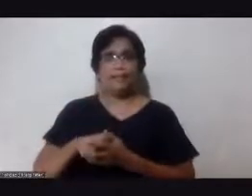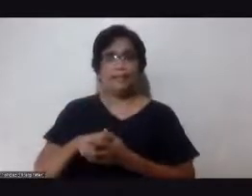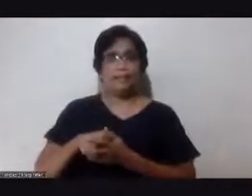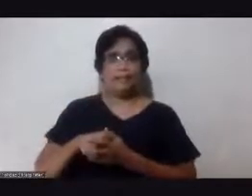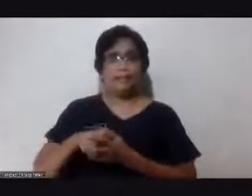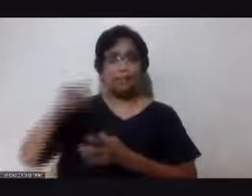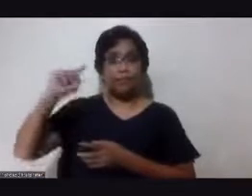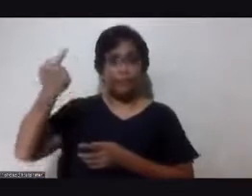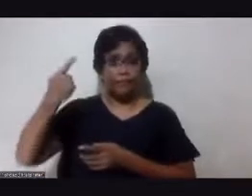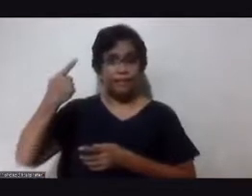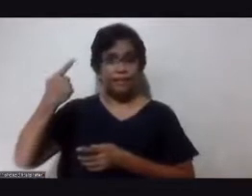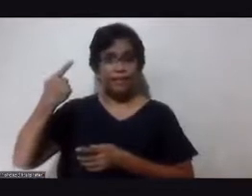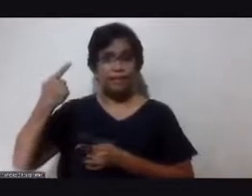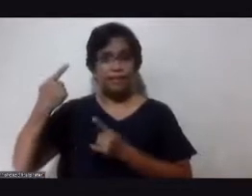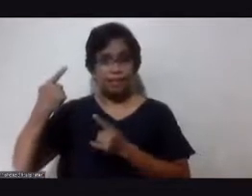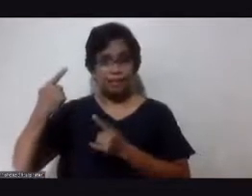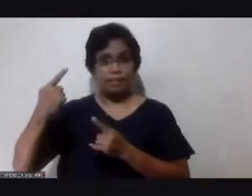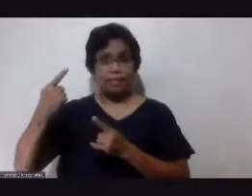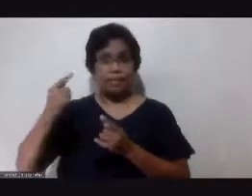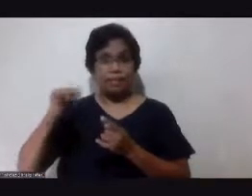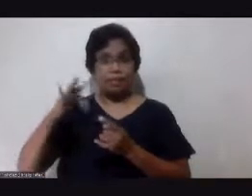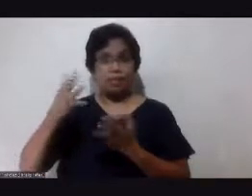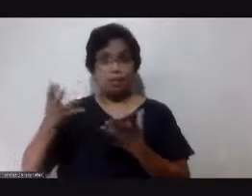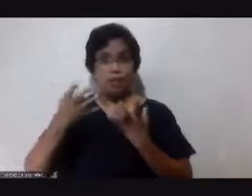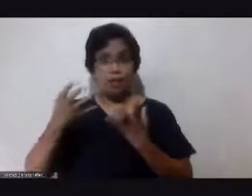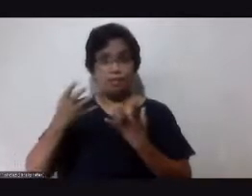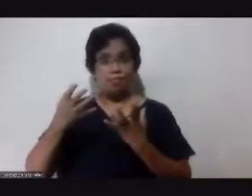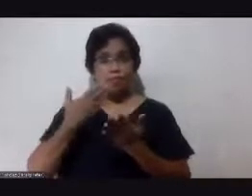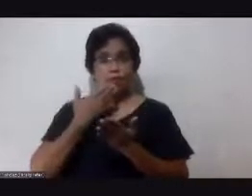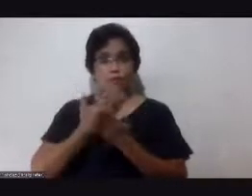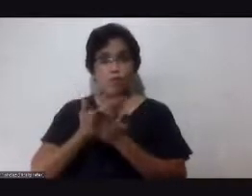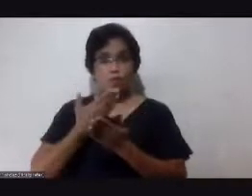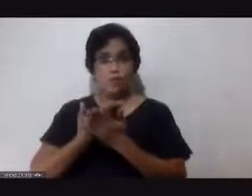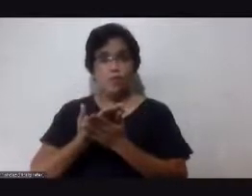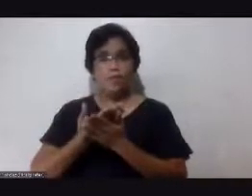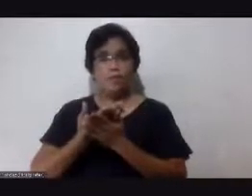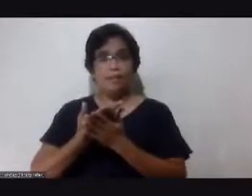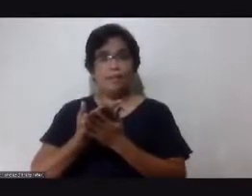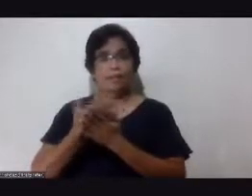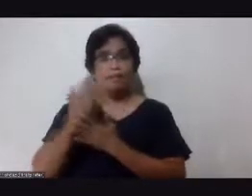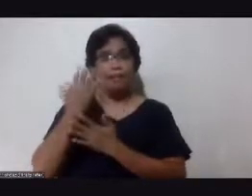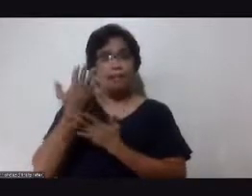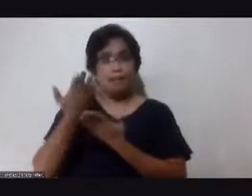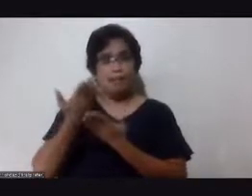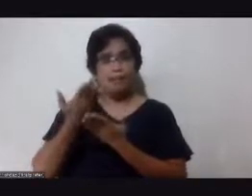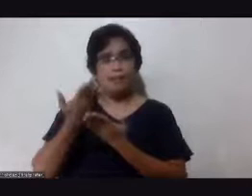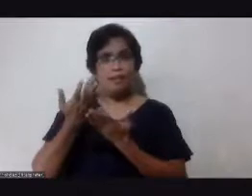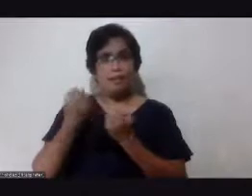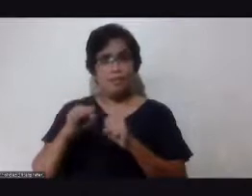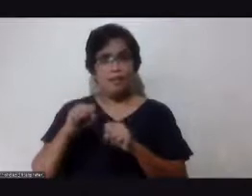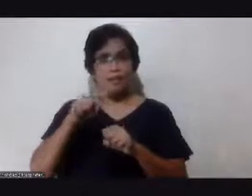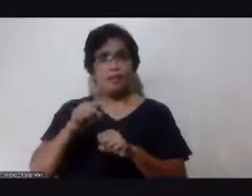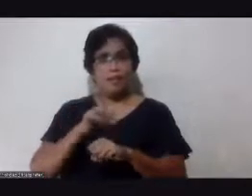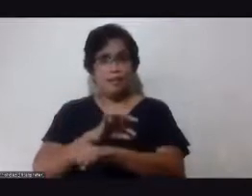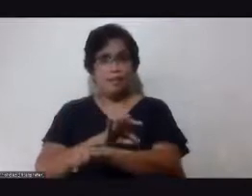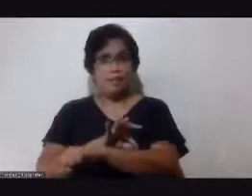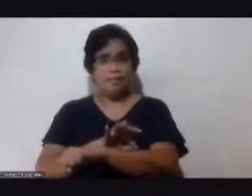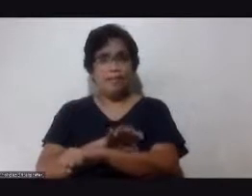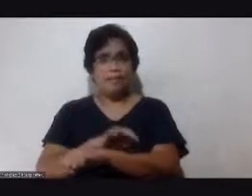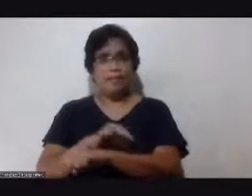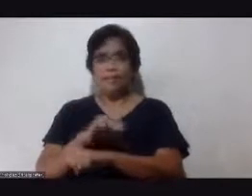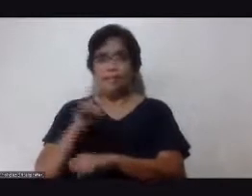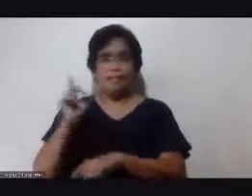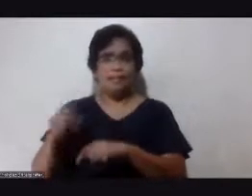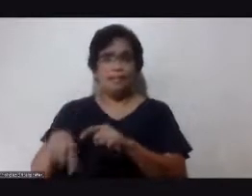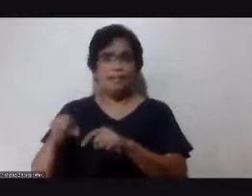1 gusto mong gumanda ang kondisyon ng balat niya hindi siya magka psoriasis okay andyan na ako okay